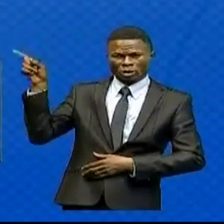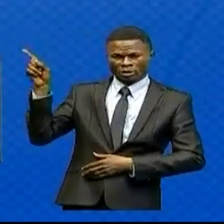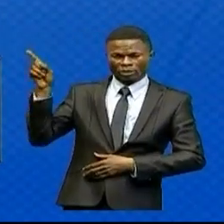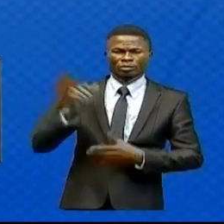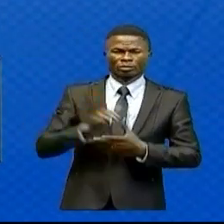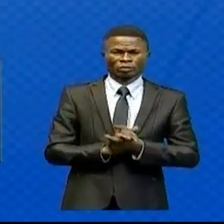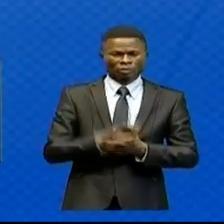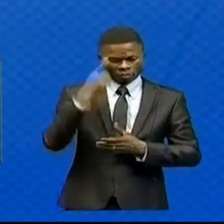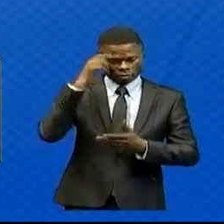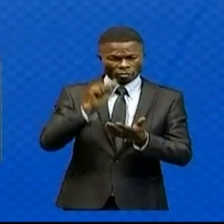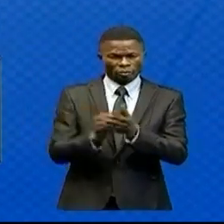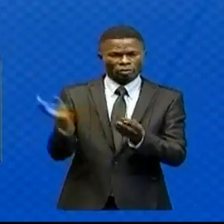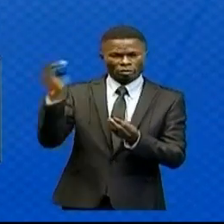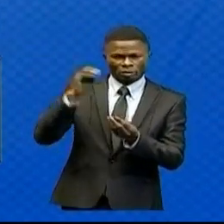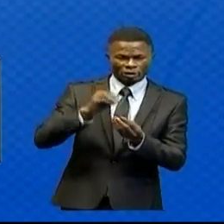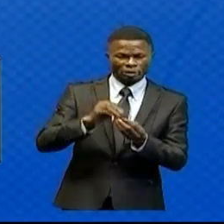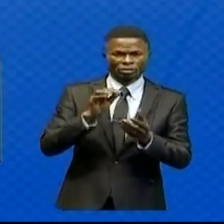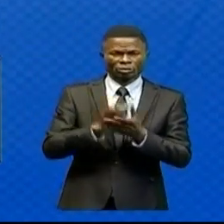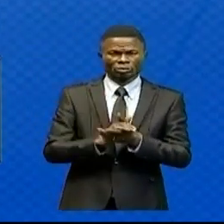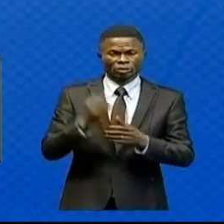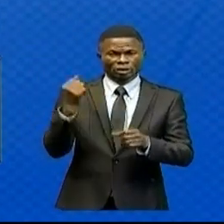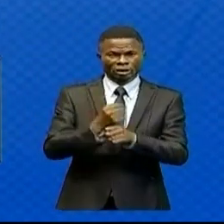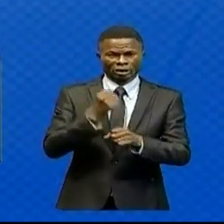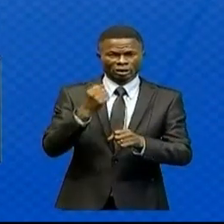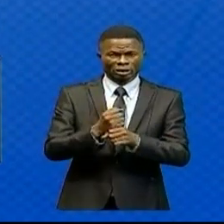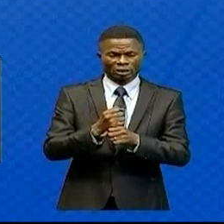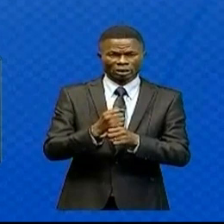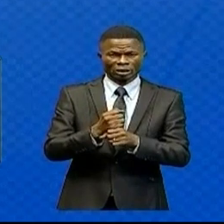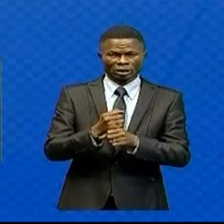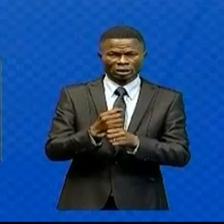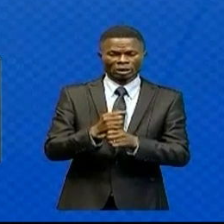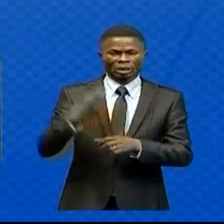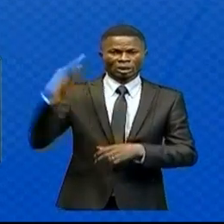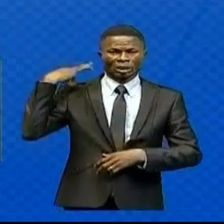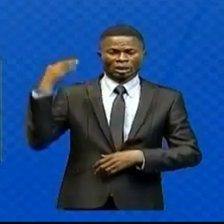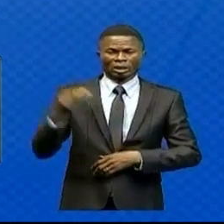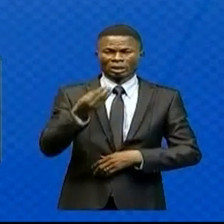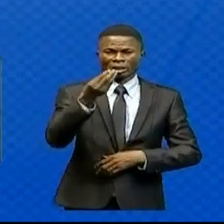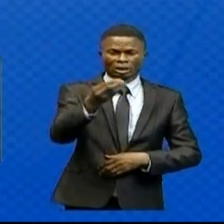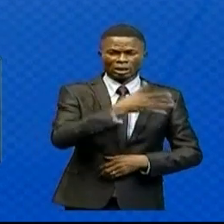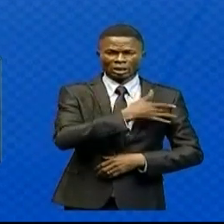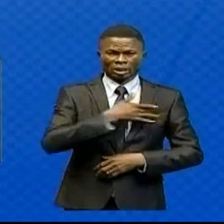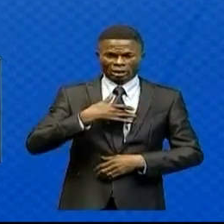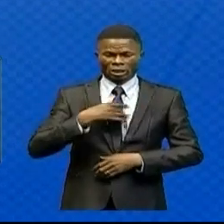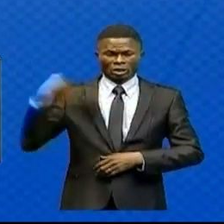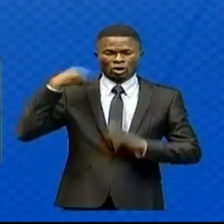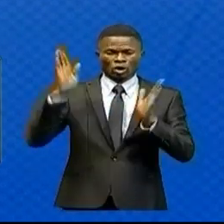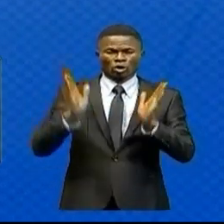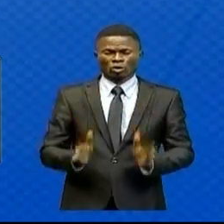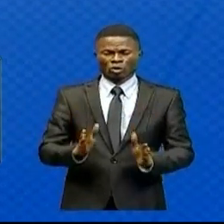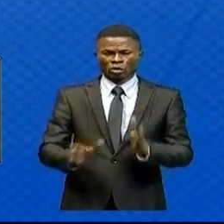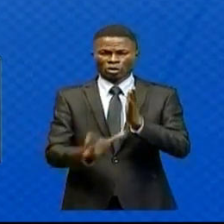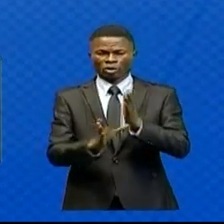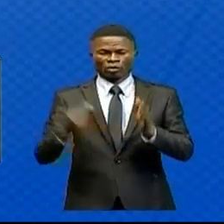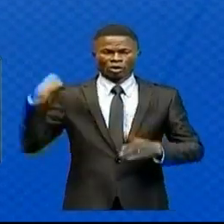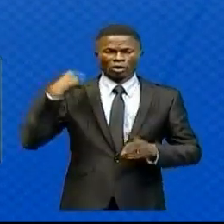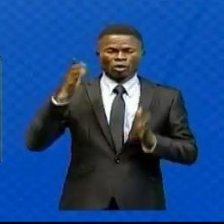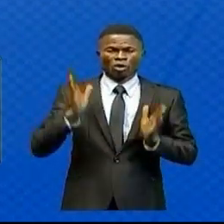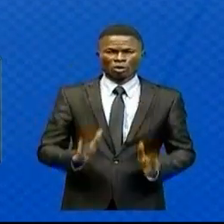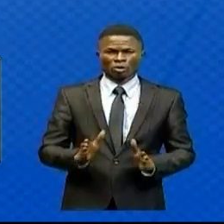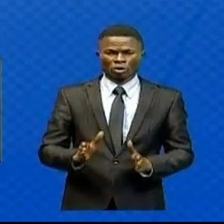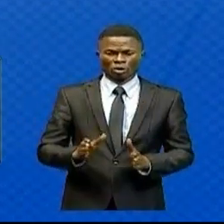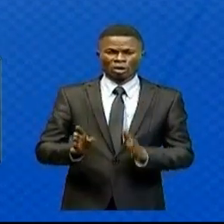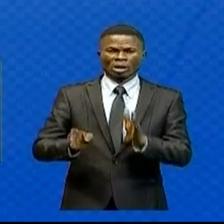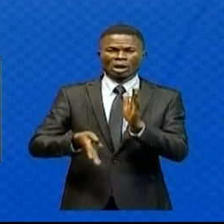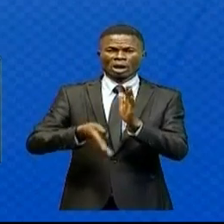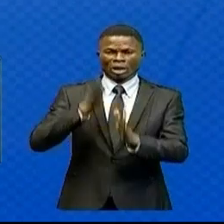À cela s'ajoute l'opération des dépôts des candidatures, des candidats-gouverneurs, des vice-gouverneurs pour les 14